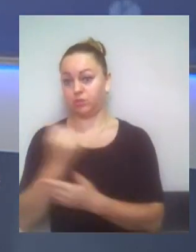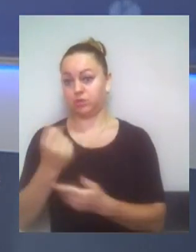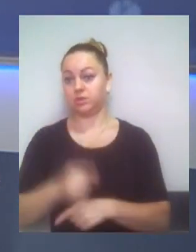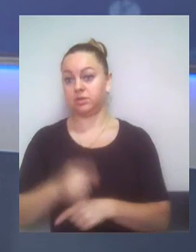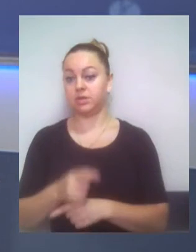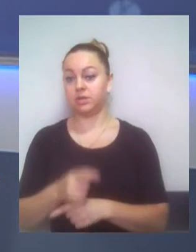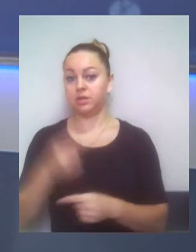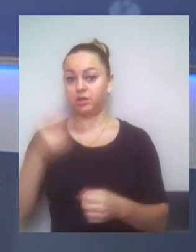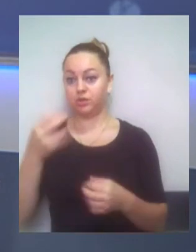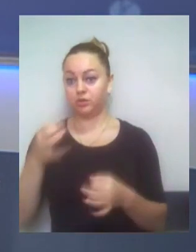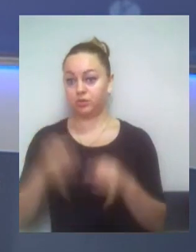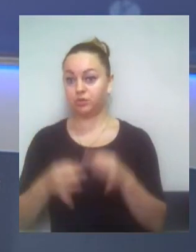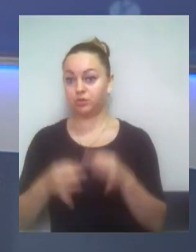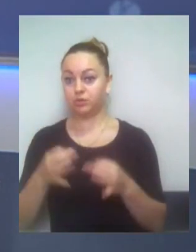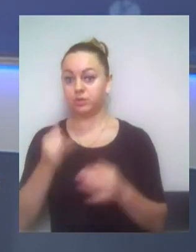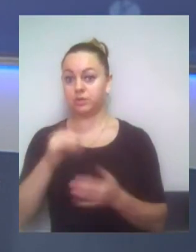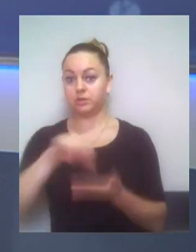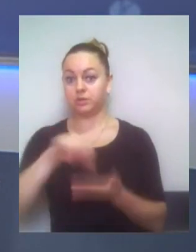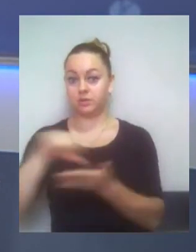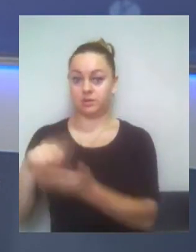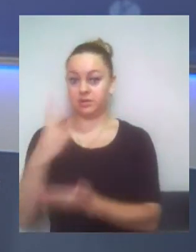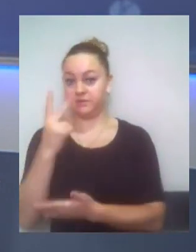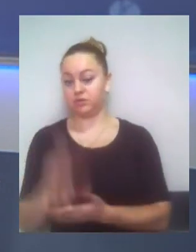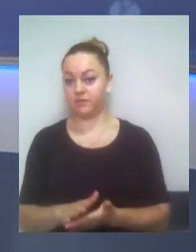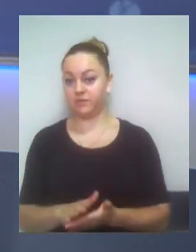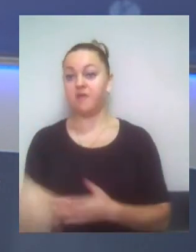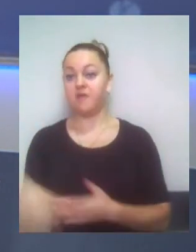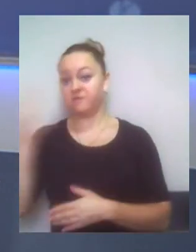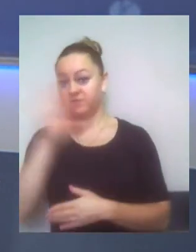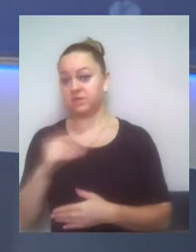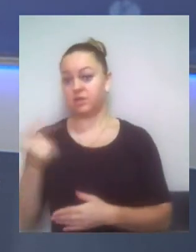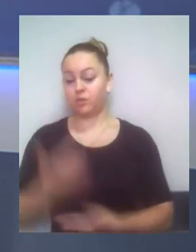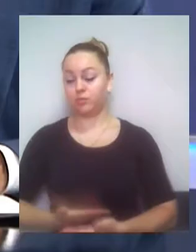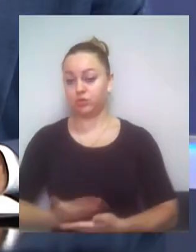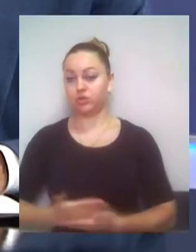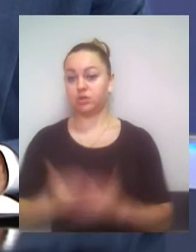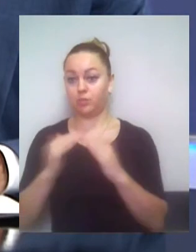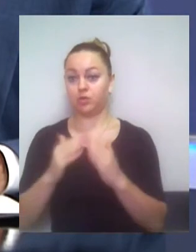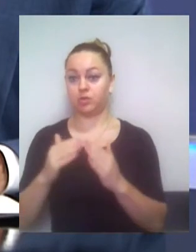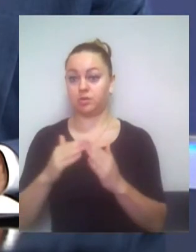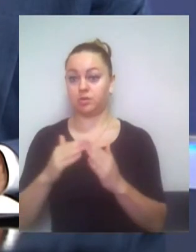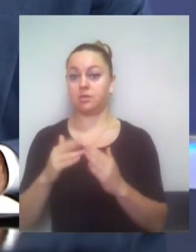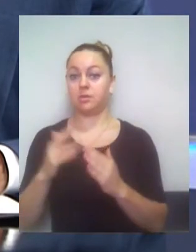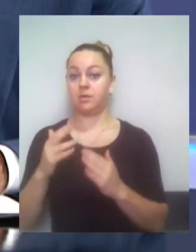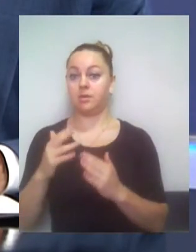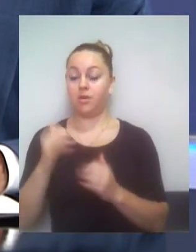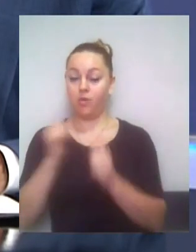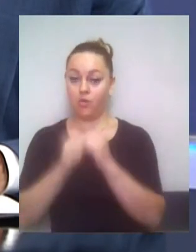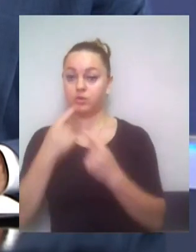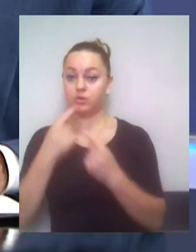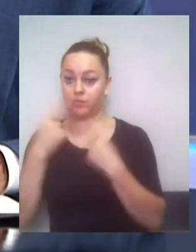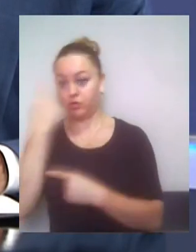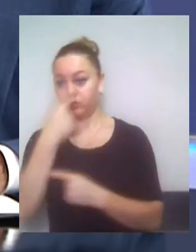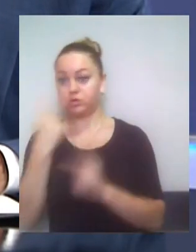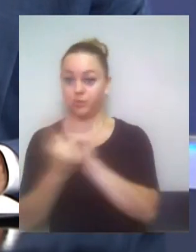Лілі і пані Нин. Інші мешканці будинку, з якими проводилася робота, з кожним персонально, мешканцям